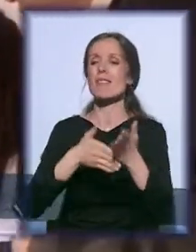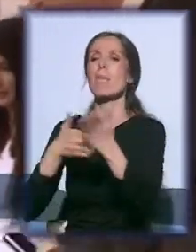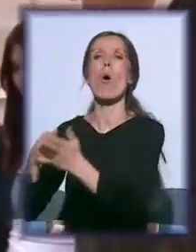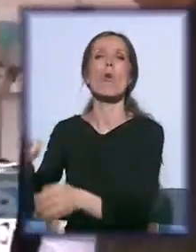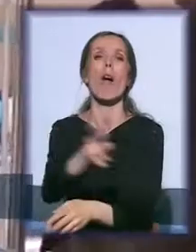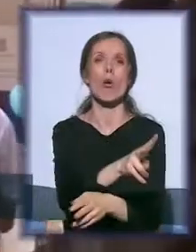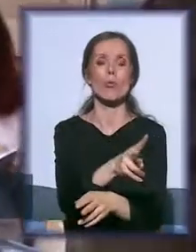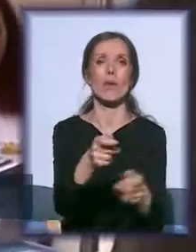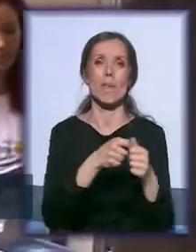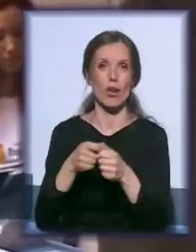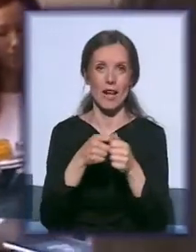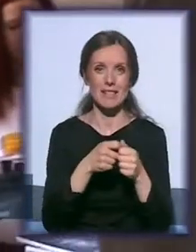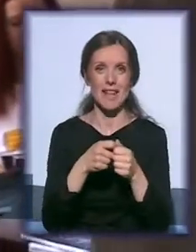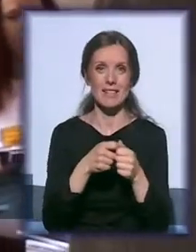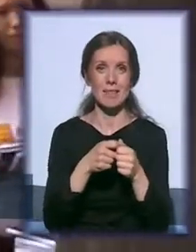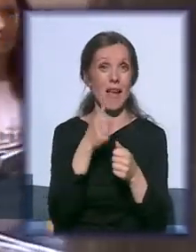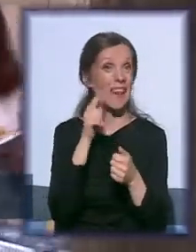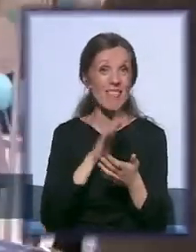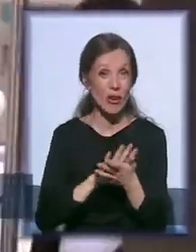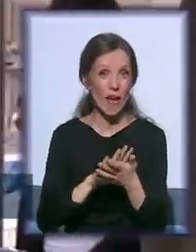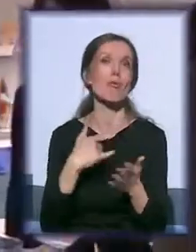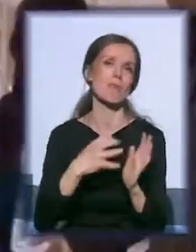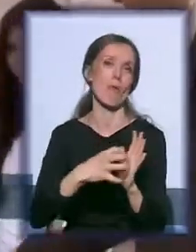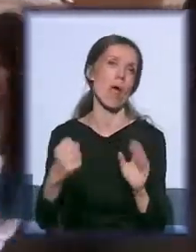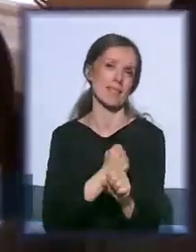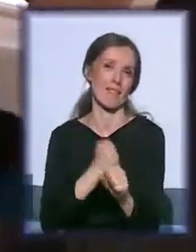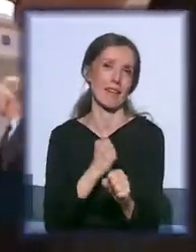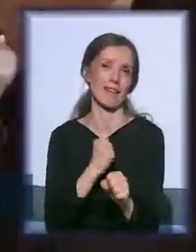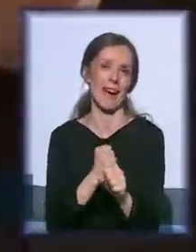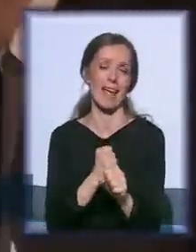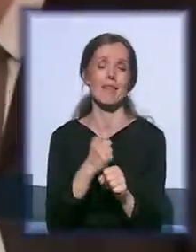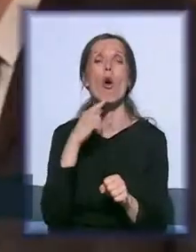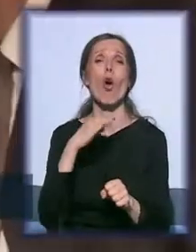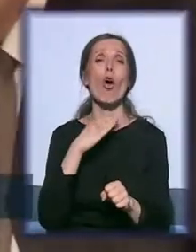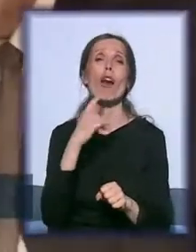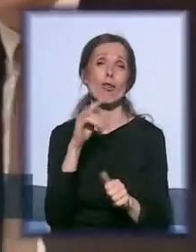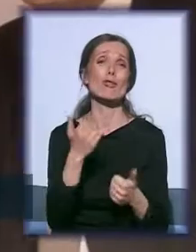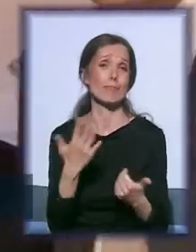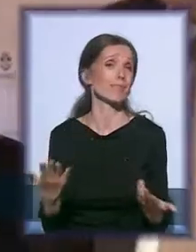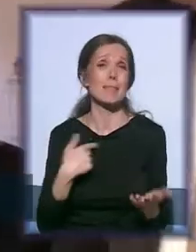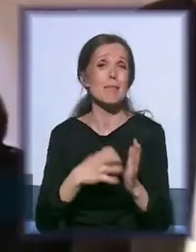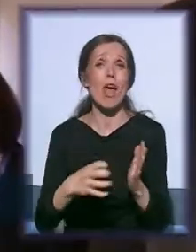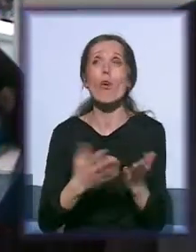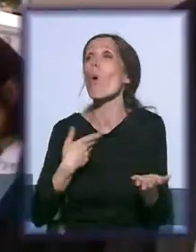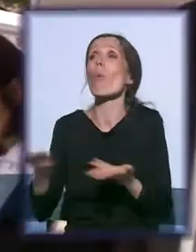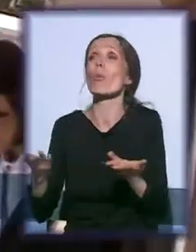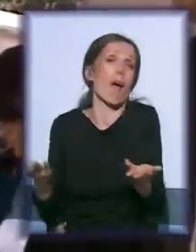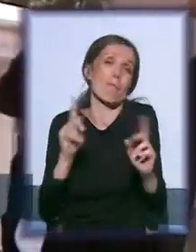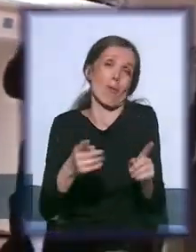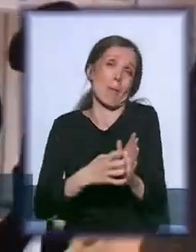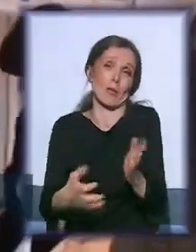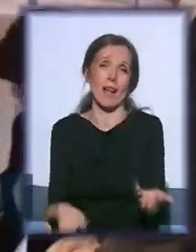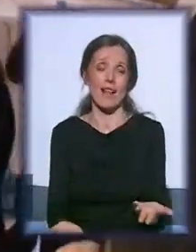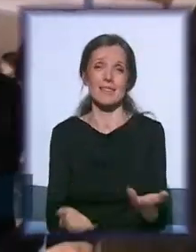i nevjerovatno. Nastavili smo sa radom. Pa jeste, mi smo nastavili, nemamo mi kut, tu smo. Razumete,